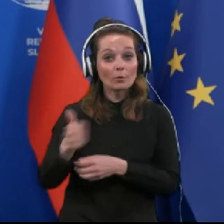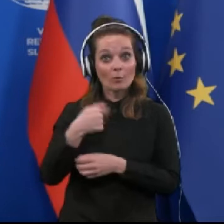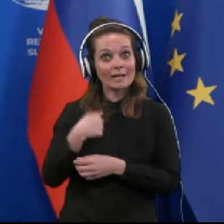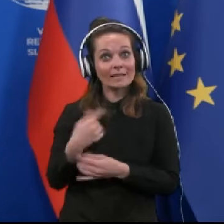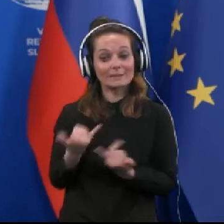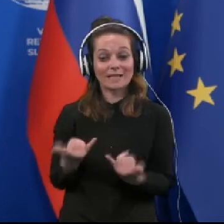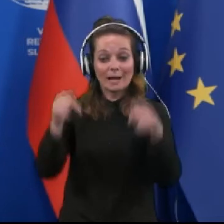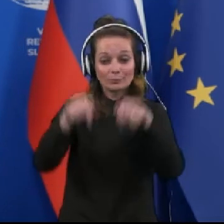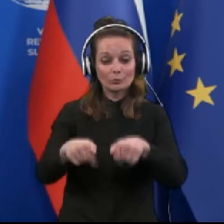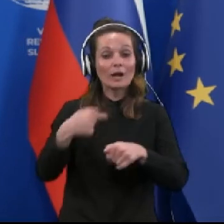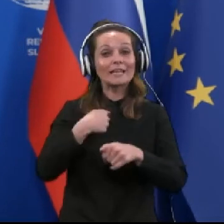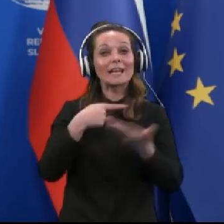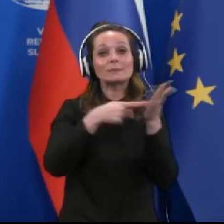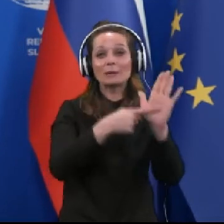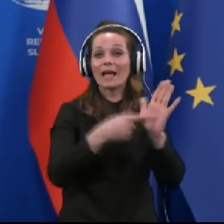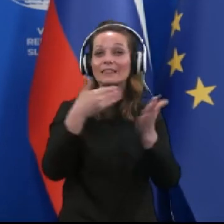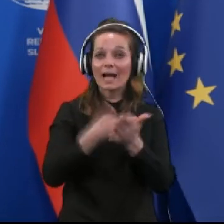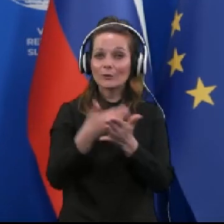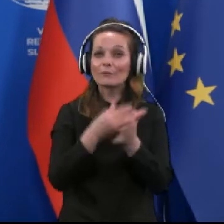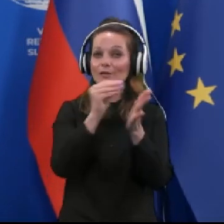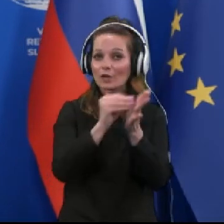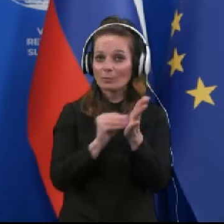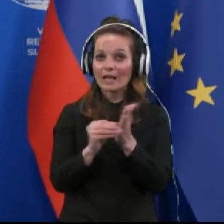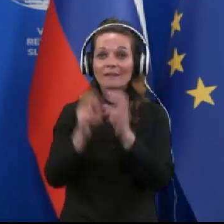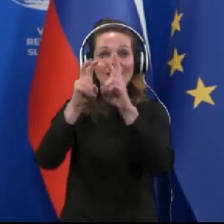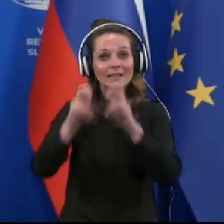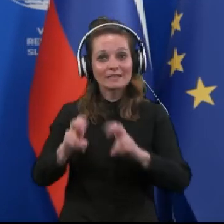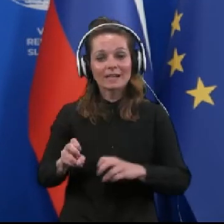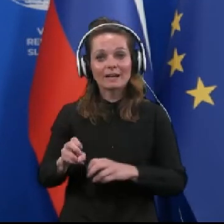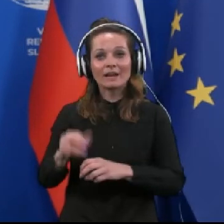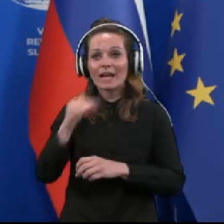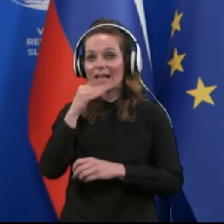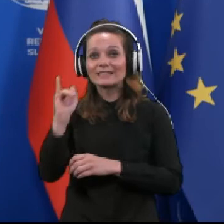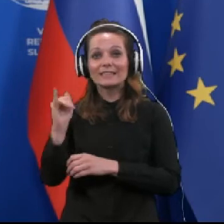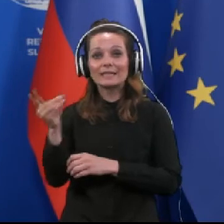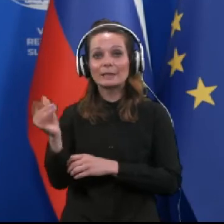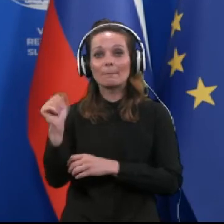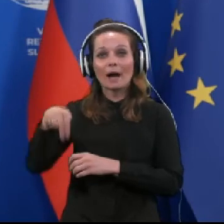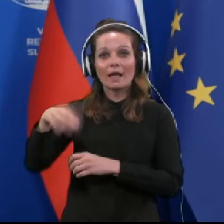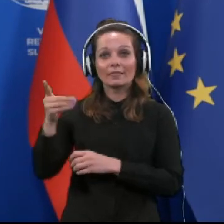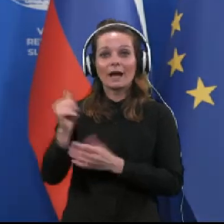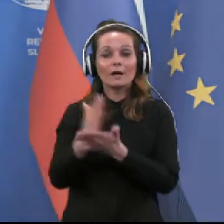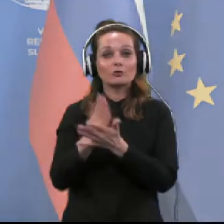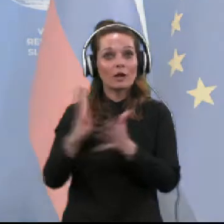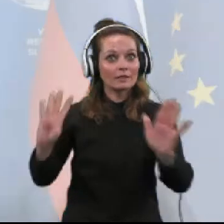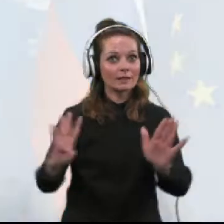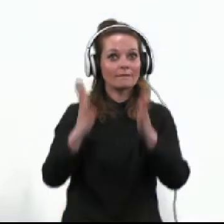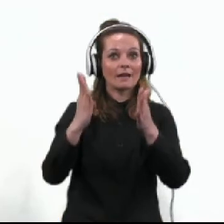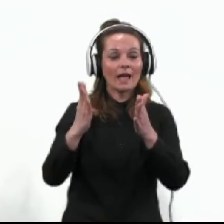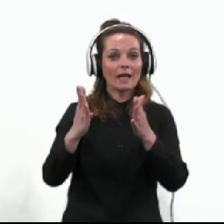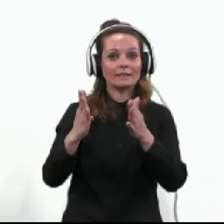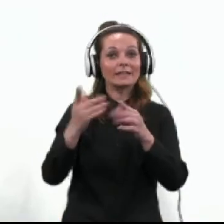sem tukaj, da predstavim najnovejše podatke raziskave S.I. Panda, tokrat že devetega vala